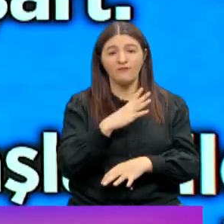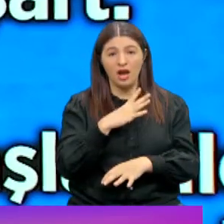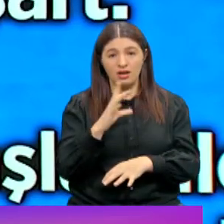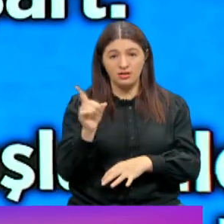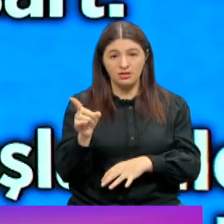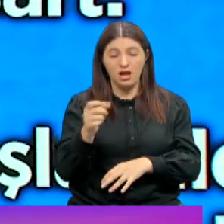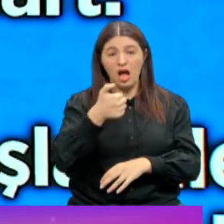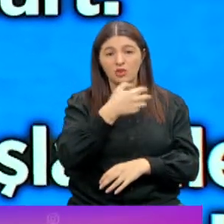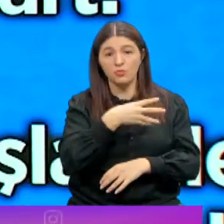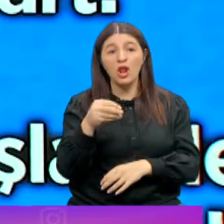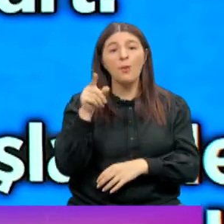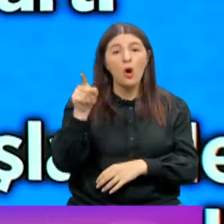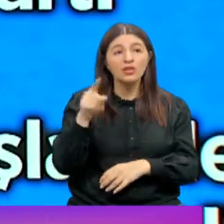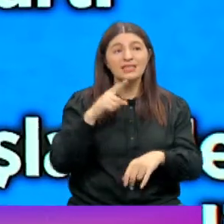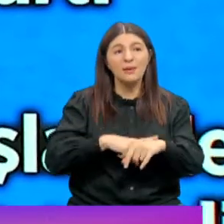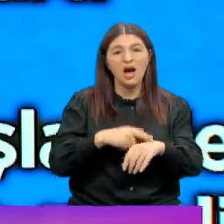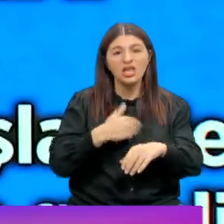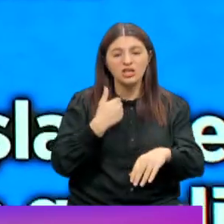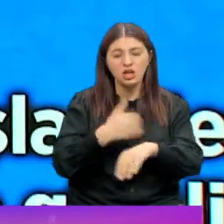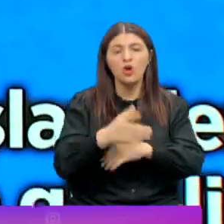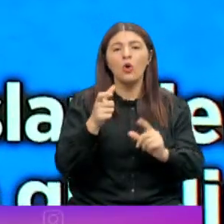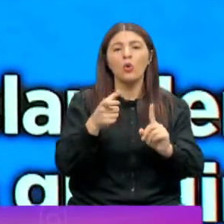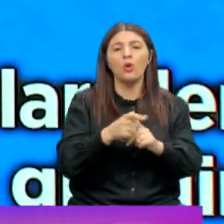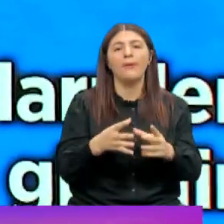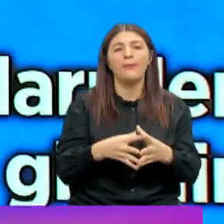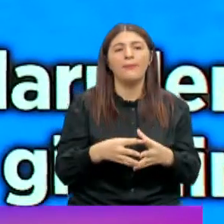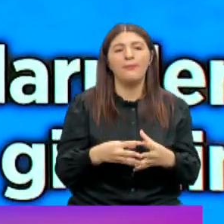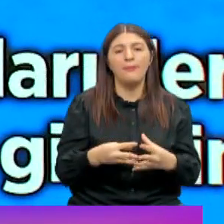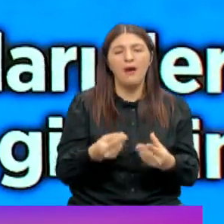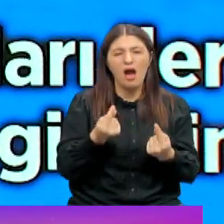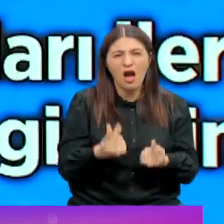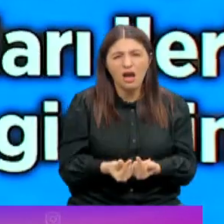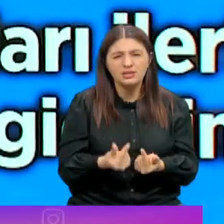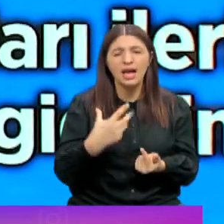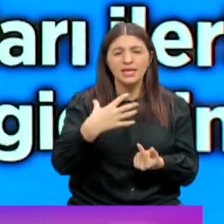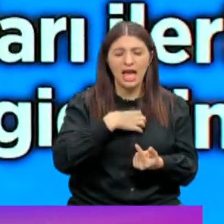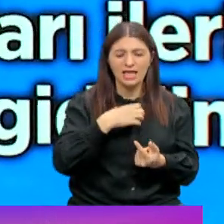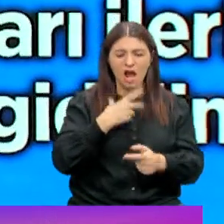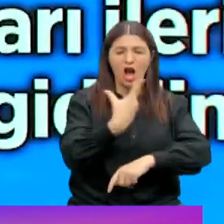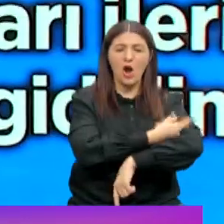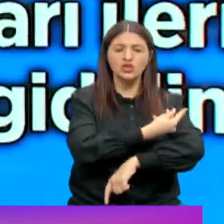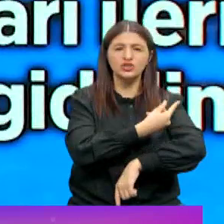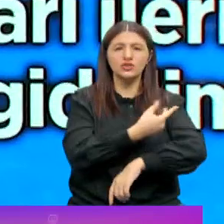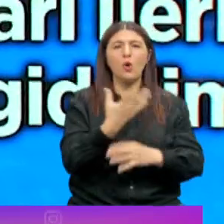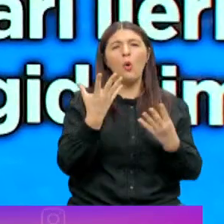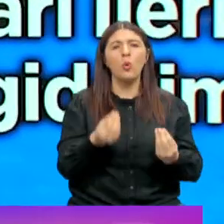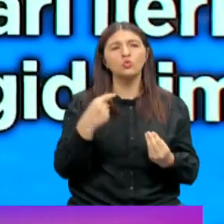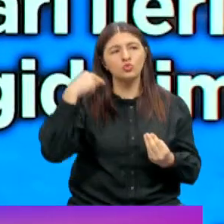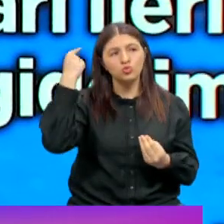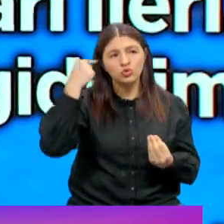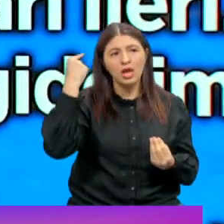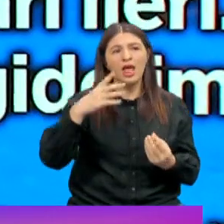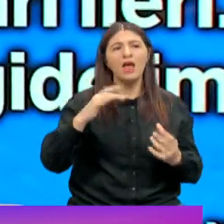6 milyon. Ama onların zamanı geçtiği için koruyuculukları azaldı. Kendilerinin de aşılı olduklarını